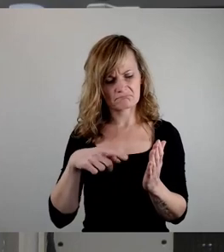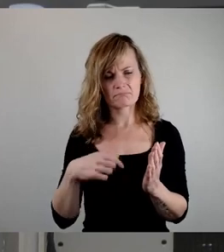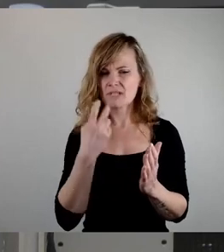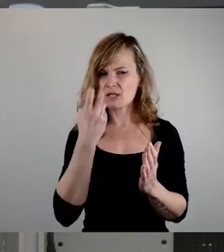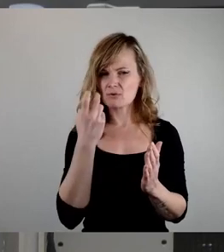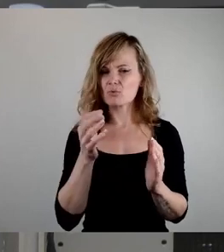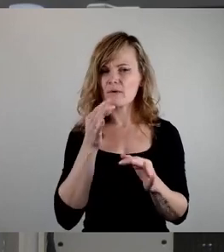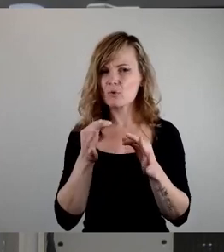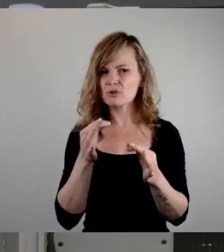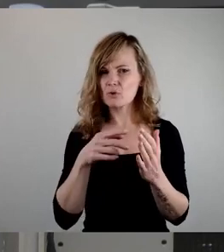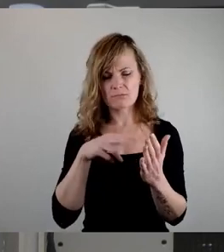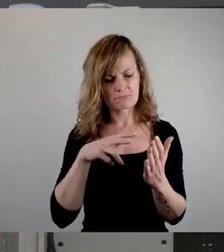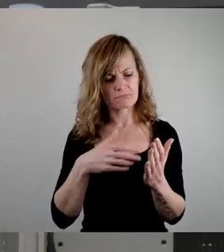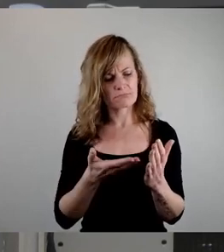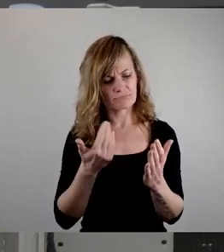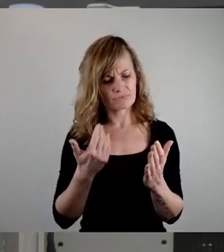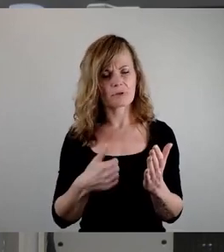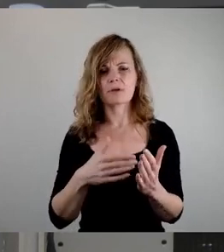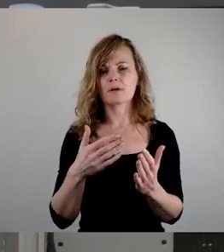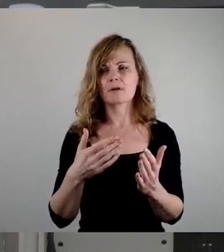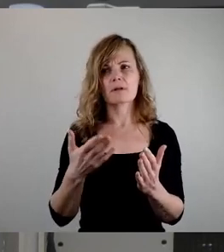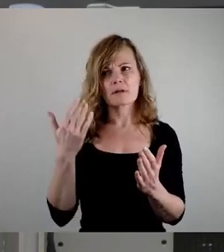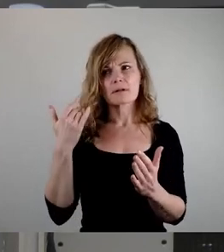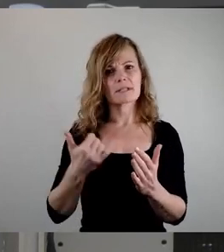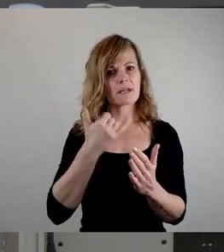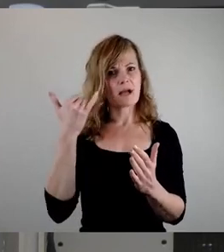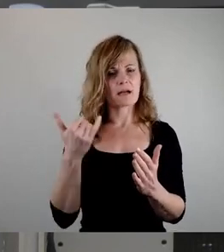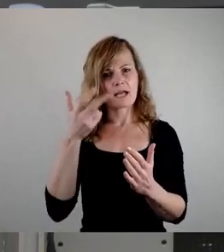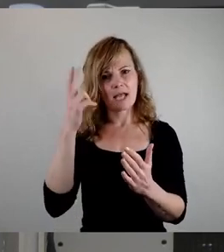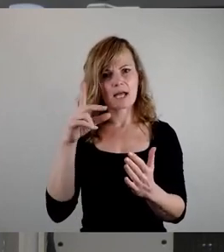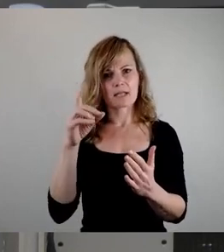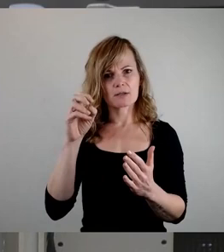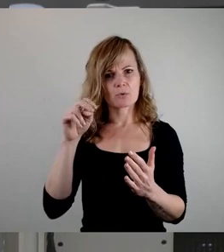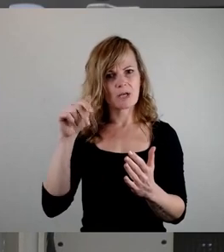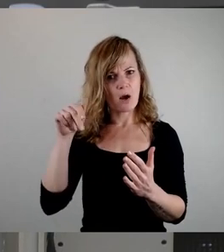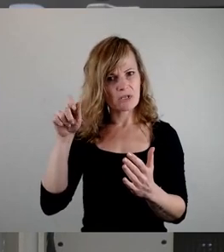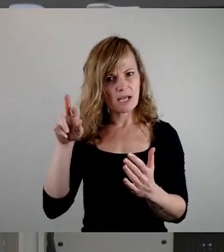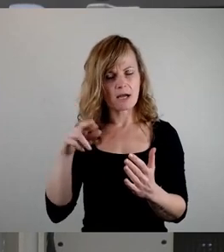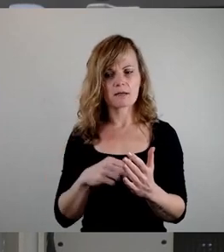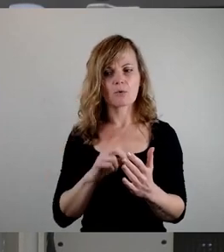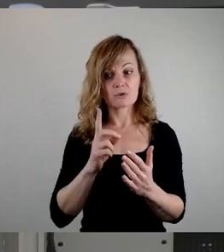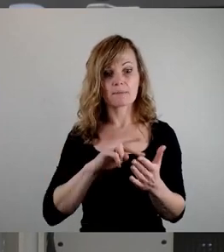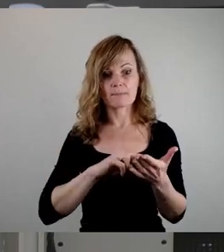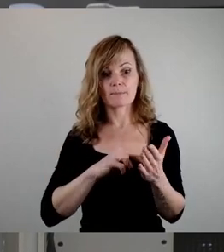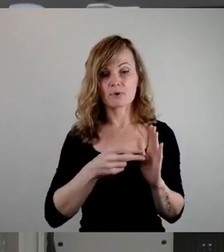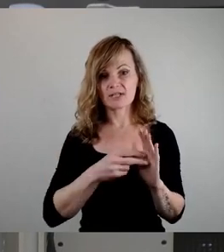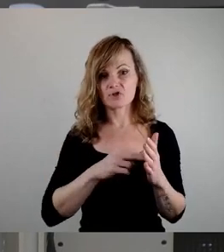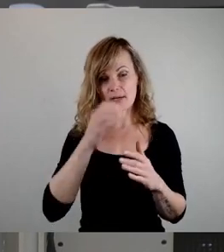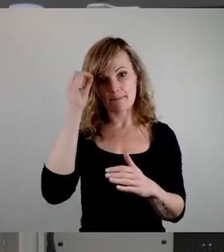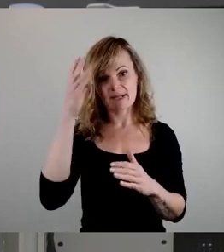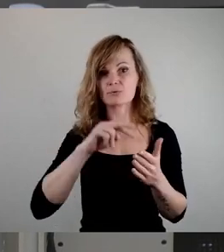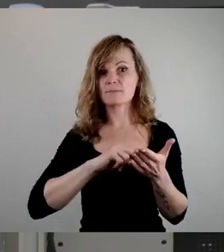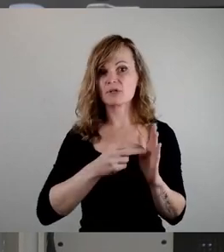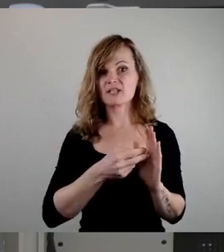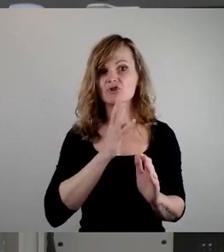Diskussionen der vergangenen Jahre, Herr Donhauser, unserer bildungspolitischen Sprecherinnenrunden durchaus auch schon nach anderen Schulen im Gespräch, wo man